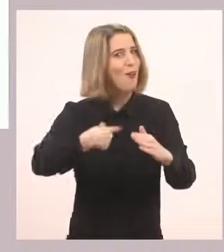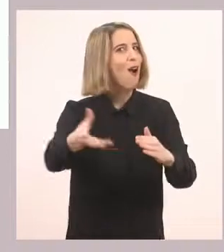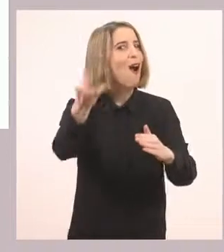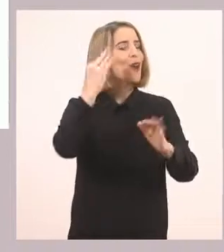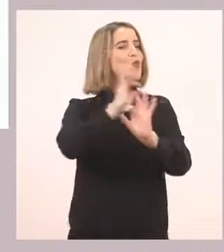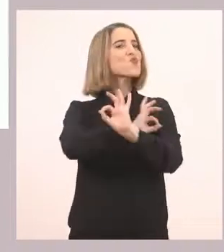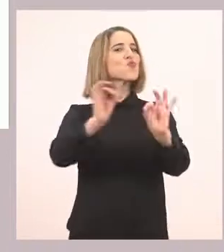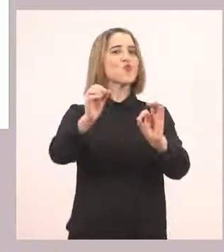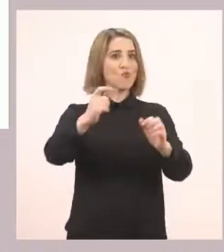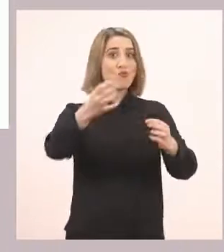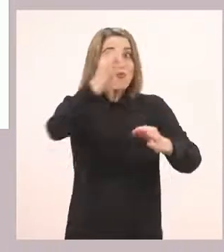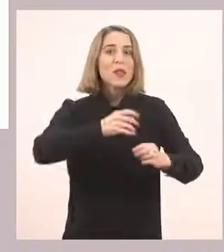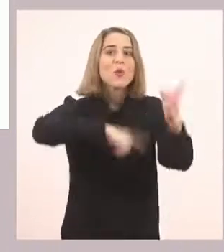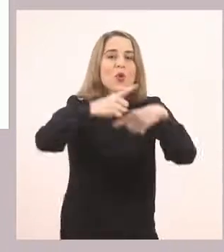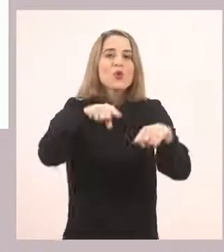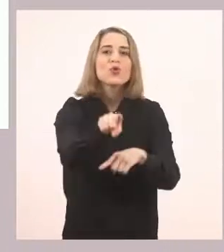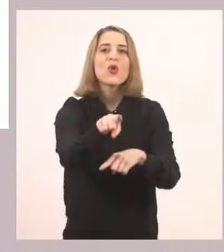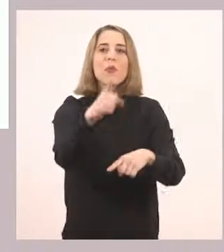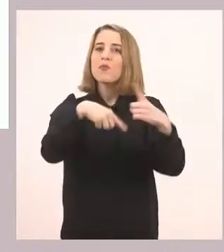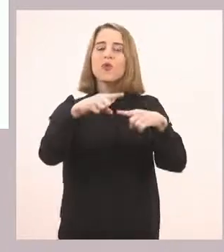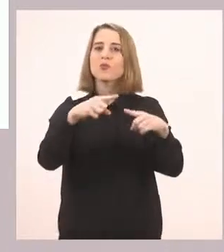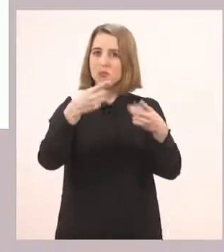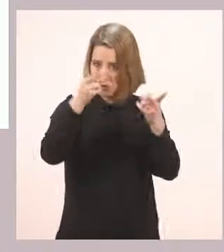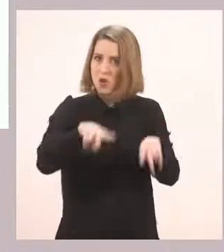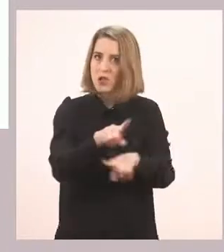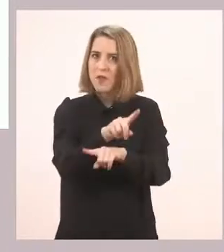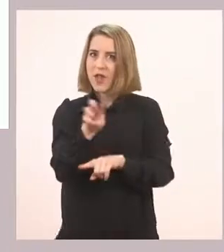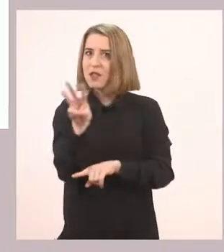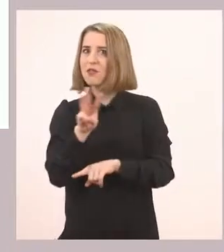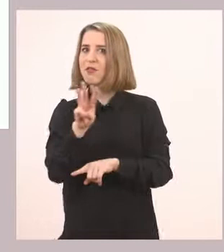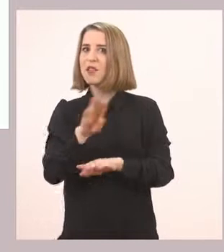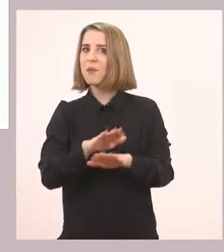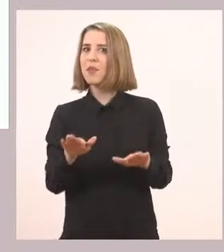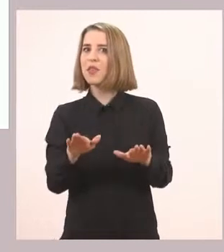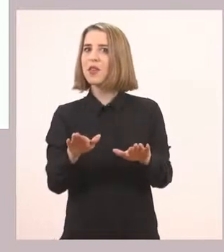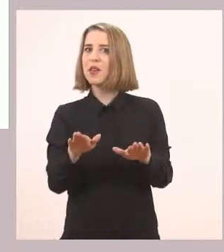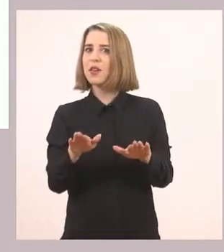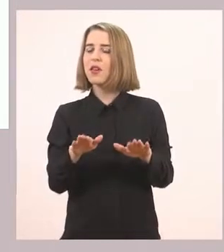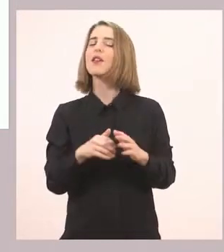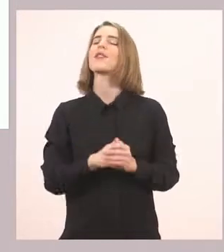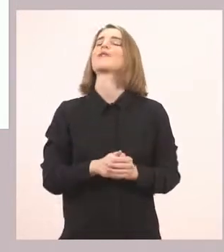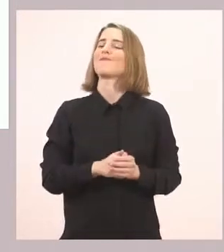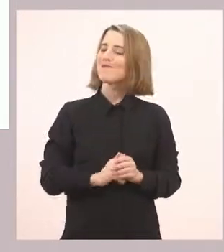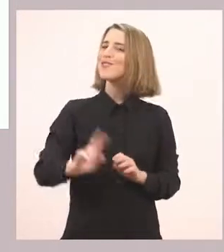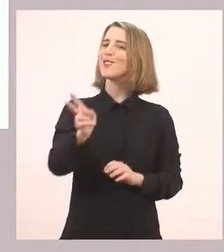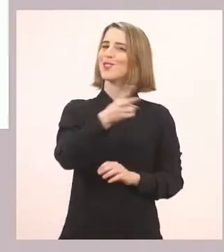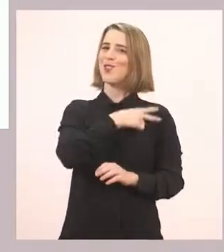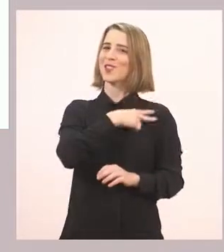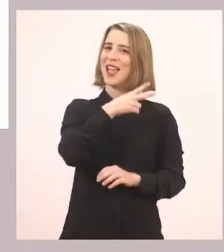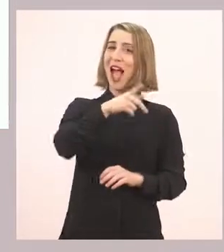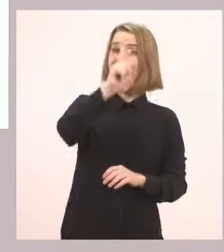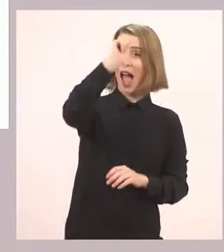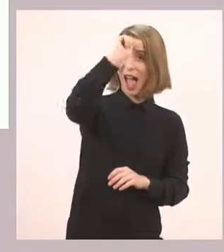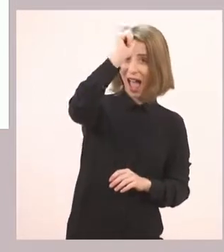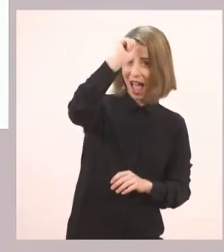Ποιους βλέπουμε, βλέπουμε κανένα γνωστό παιδάκι στην εικόνα. Για να σας ακούσω! Πολύ ωραία! Βλέπουμε τον Άρη, τη